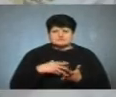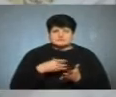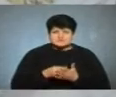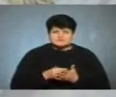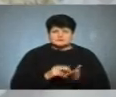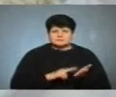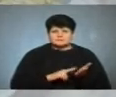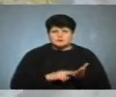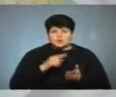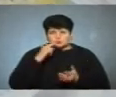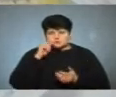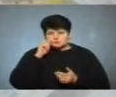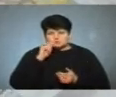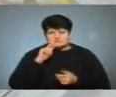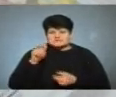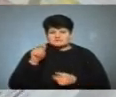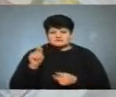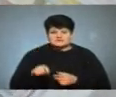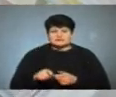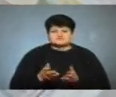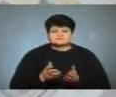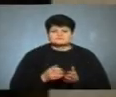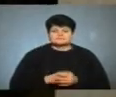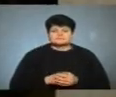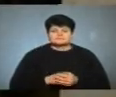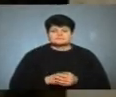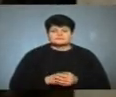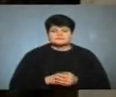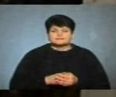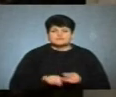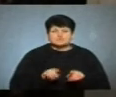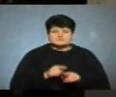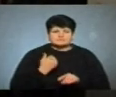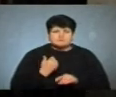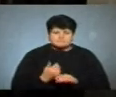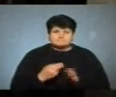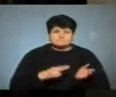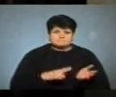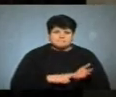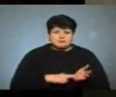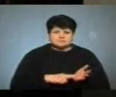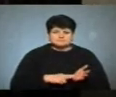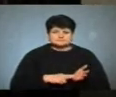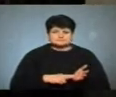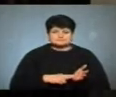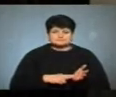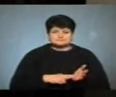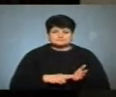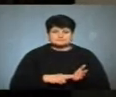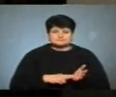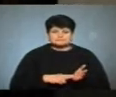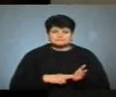експонат «Російсько-українська війна. Відбиток філателії». Ось вам марка з